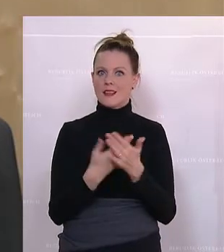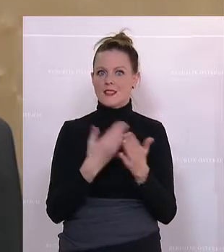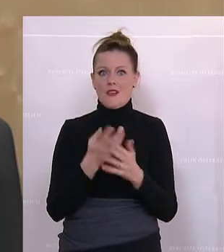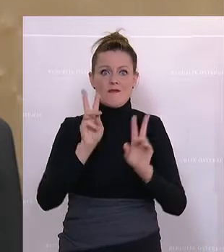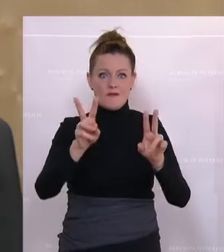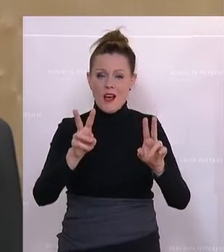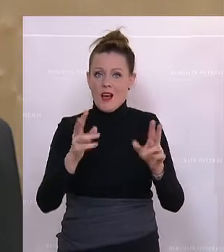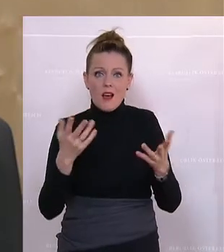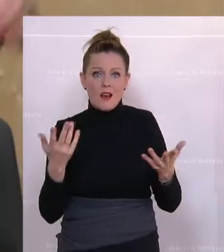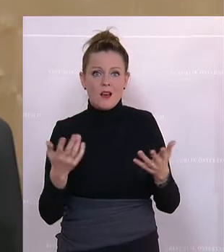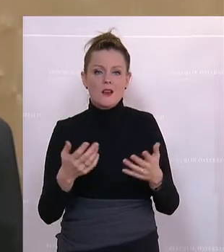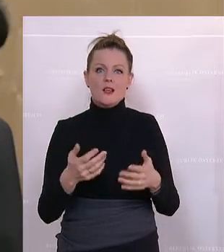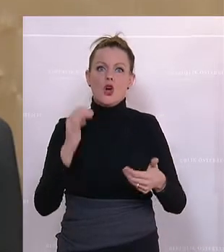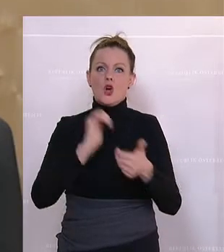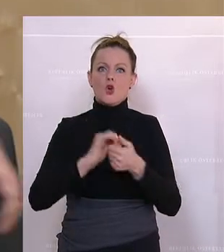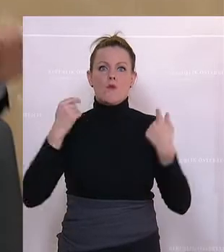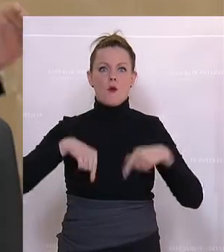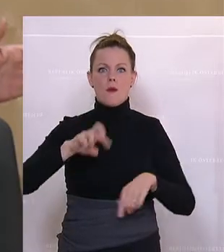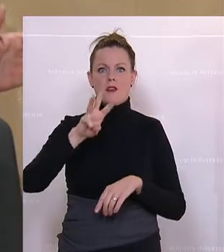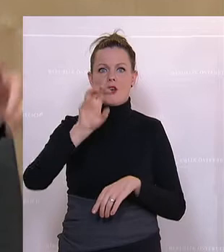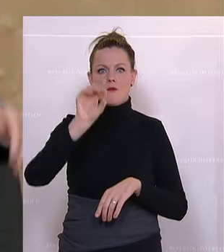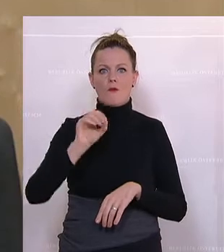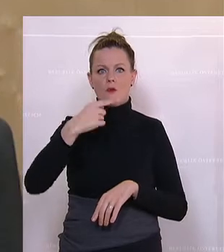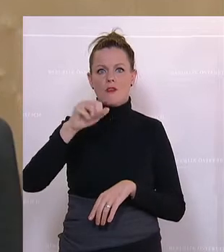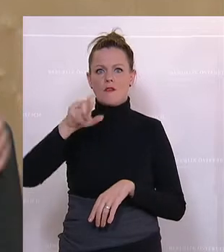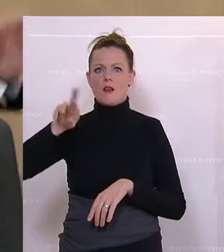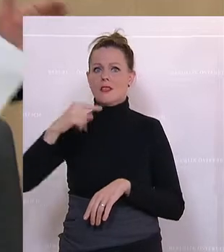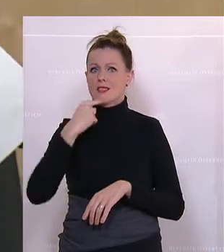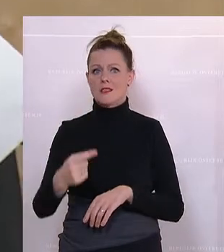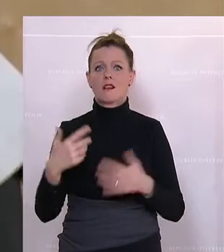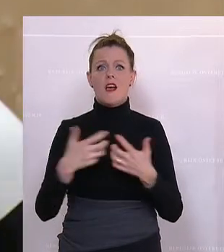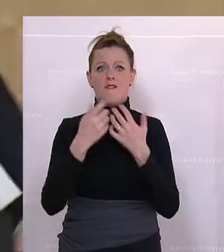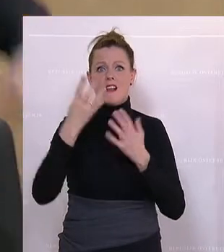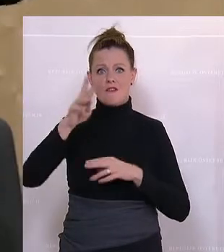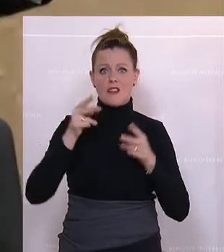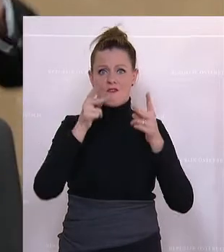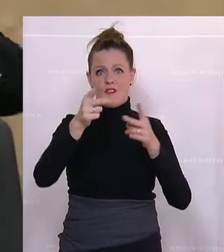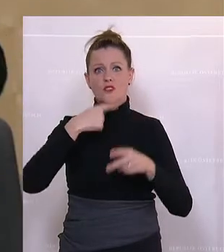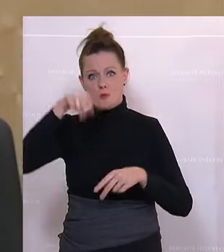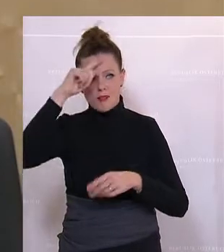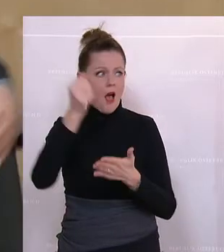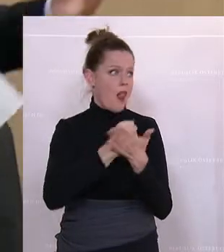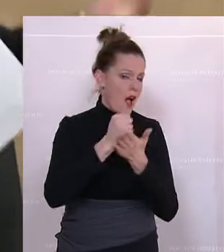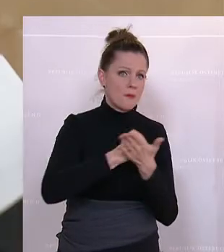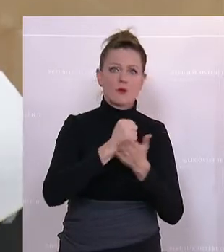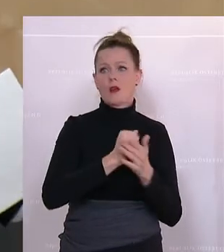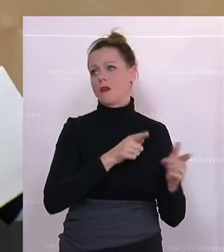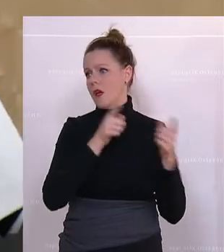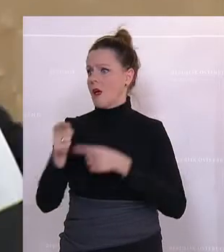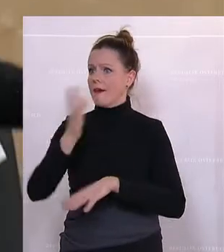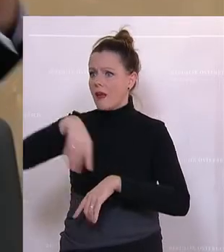wahr, wie es Klubabmann Wöginger ausgeführt hat, dass im Waldviertel der Weg zum Krankenhaus, zur Apotheke, in den